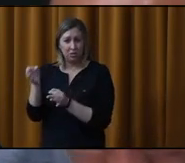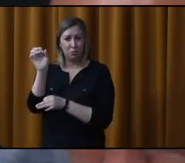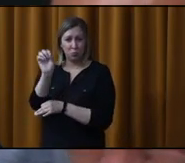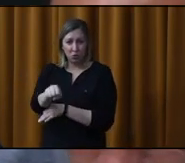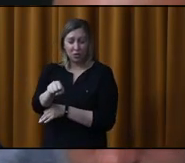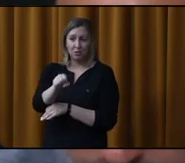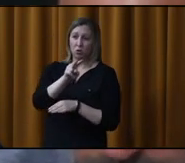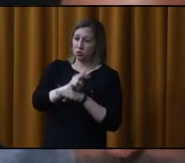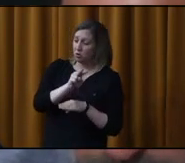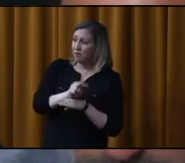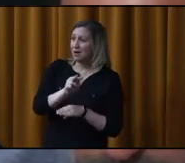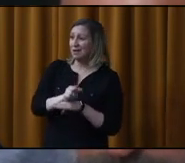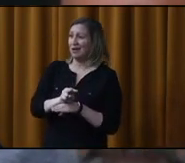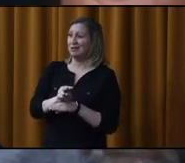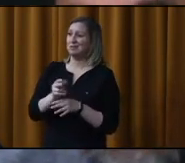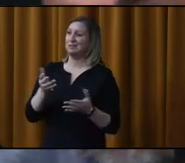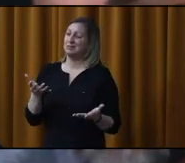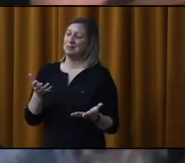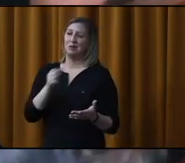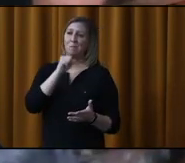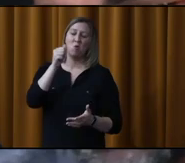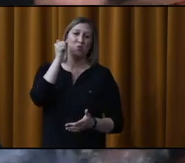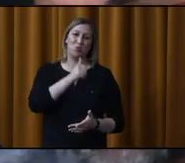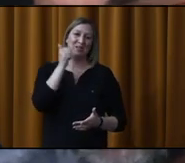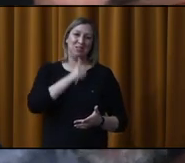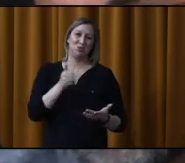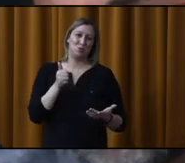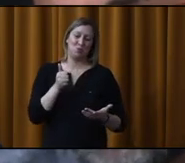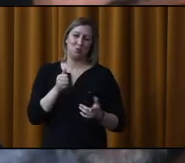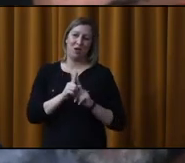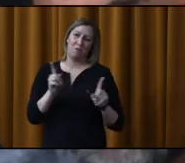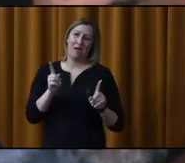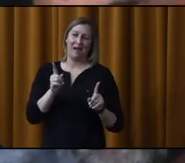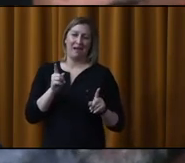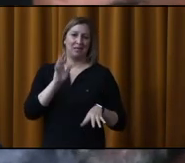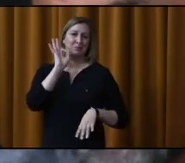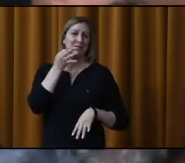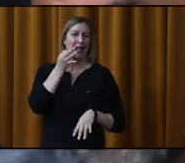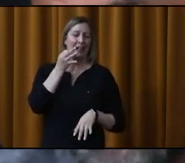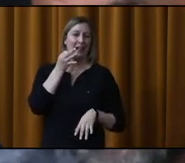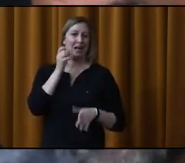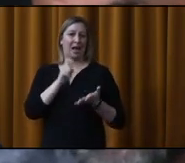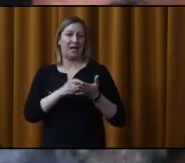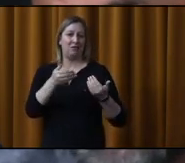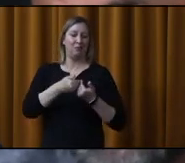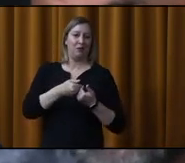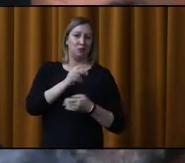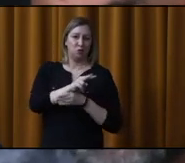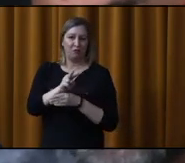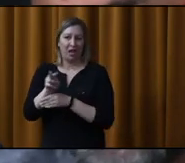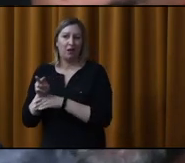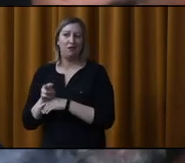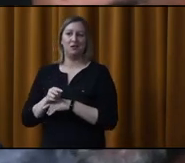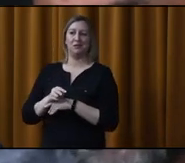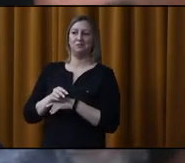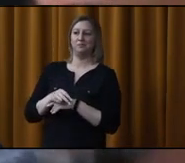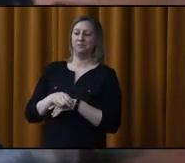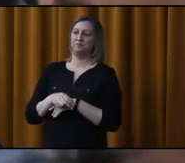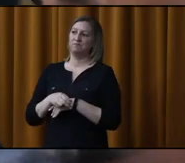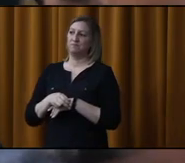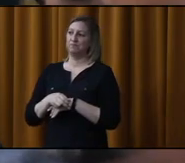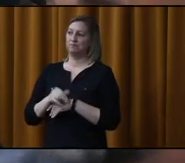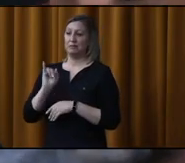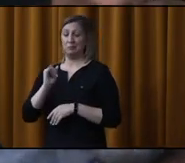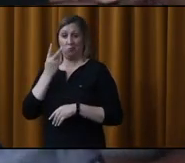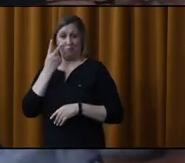Cette surveillance-là ne se fait pas tous les jours, mais on le fait de façon particulière. Puis, quand M. Urbain nous amène souvent le problème, bien,